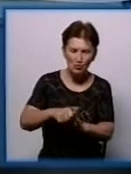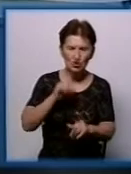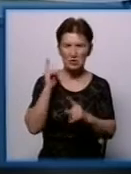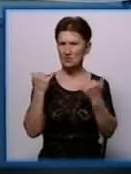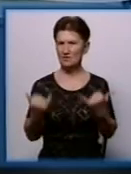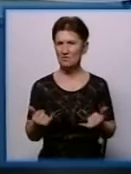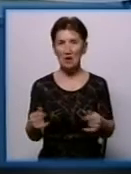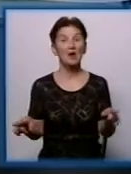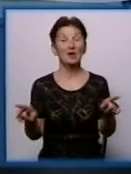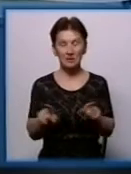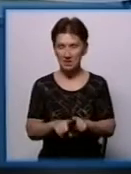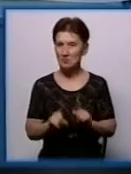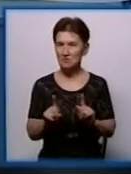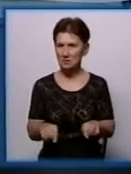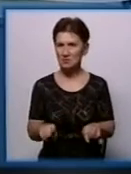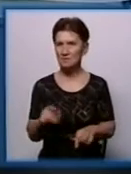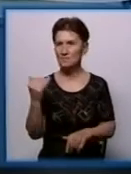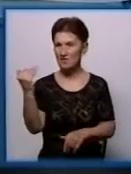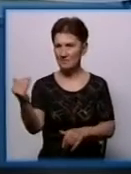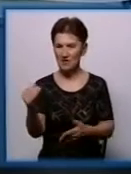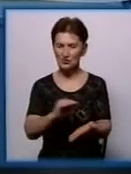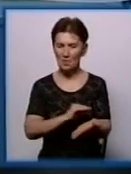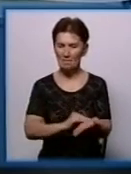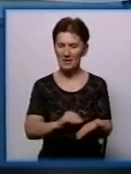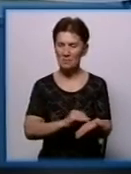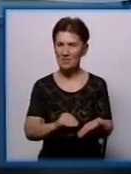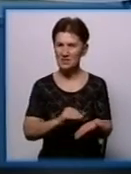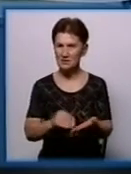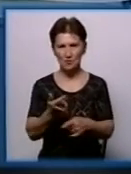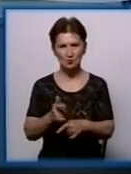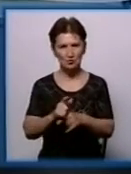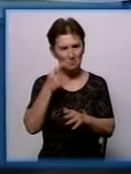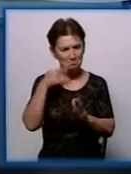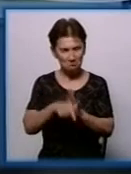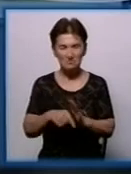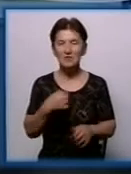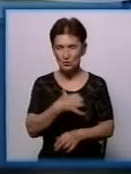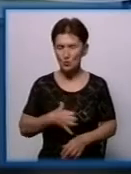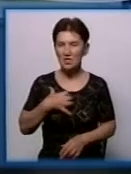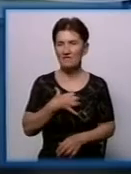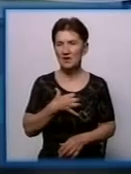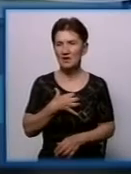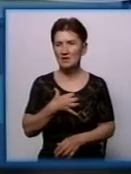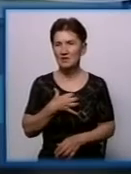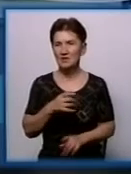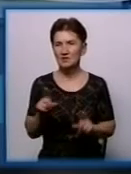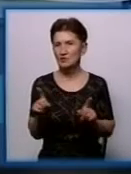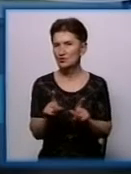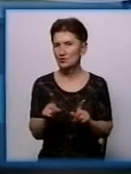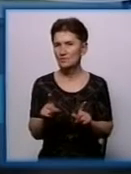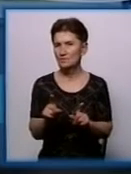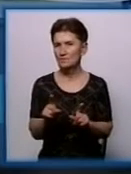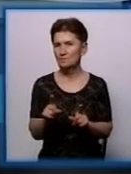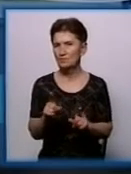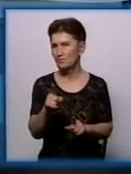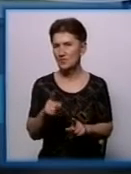ваші приписи доволі суттєві і такі, що їх було